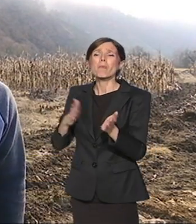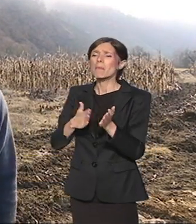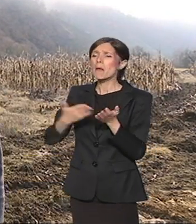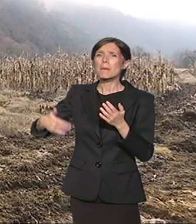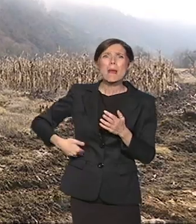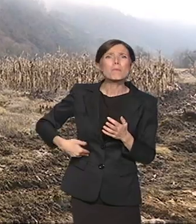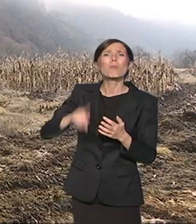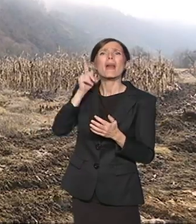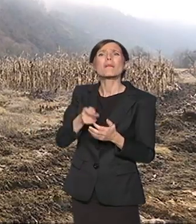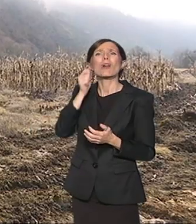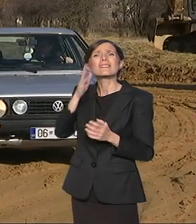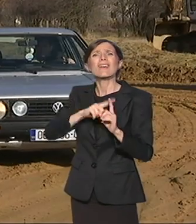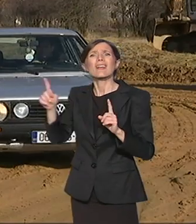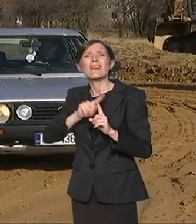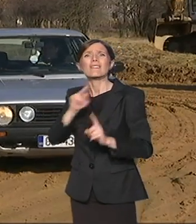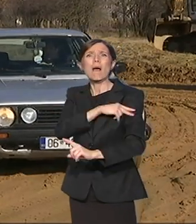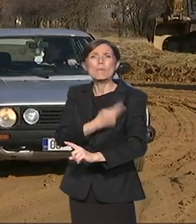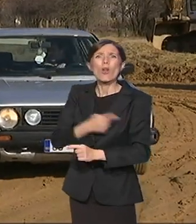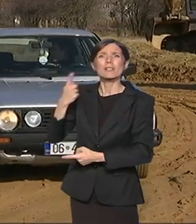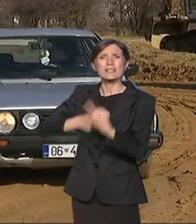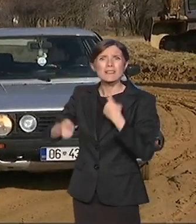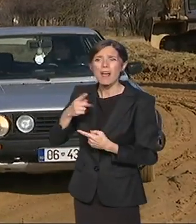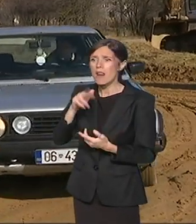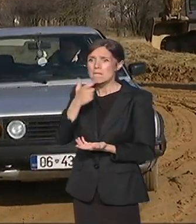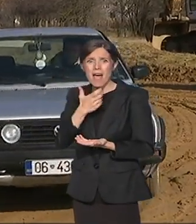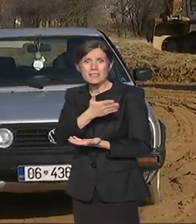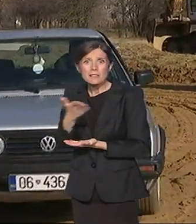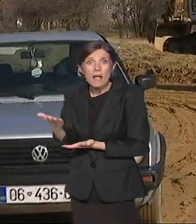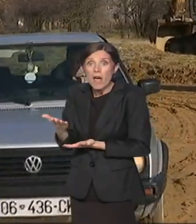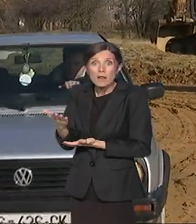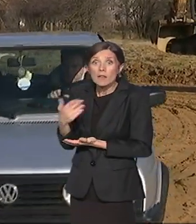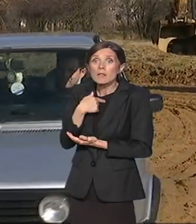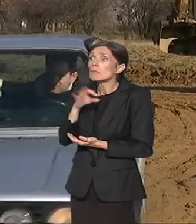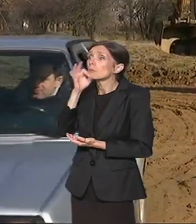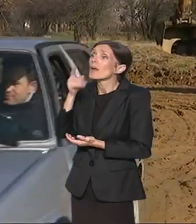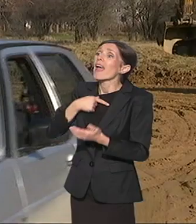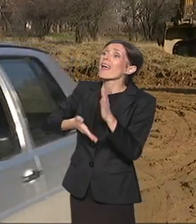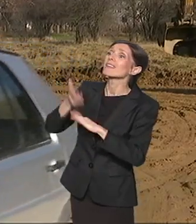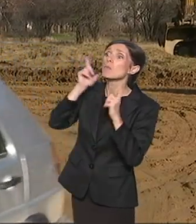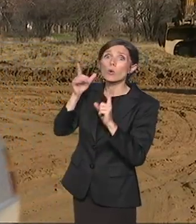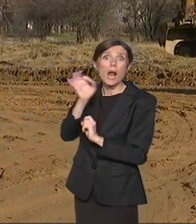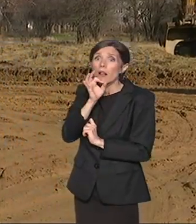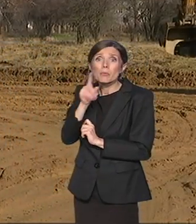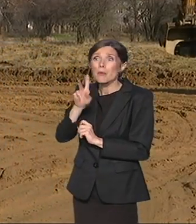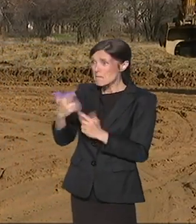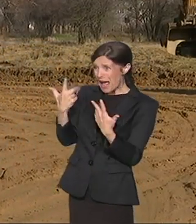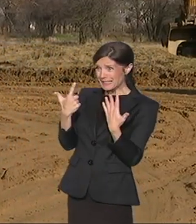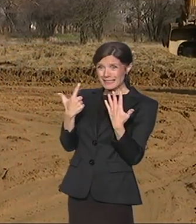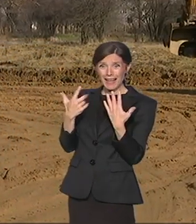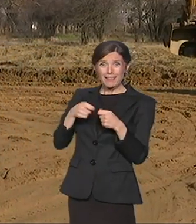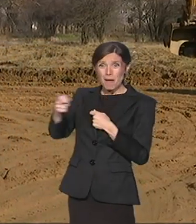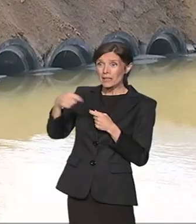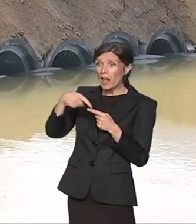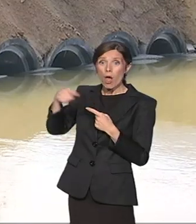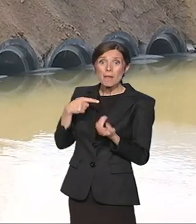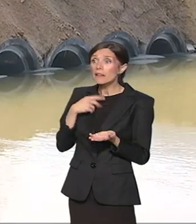odstali bez hrana, bez hrana. Skrovo smo bilo osečenja od grada, koji je sedam kilometra od u blizini, a drugi izlaz